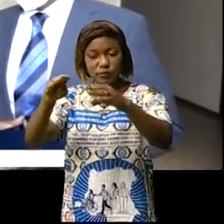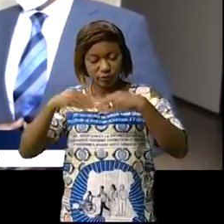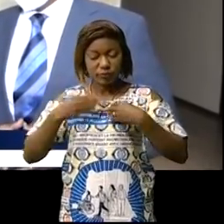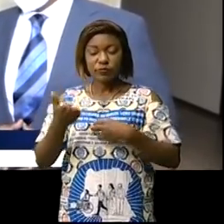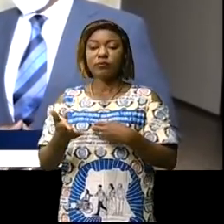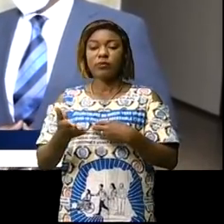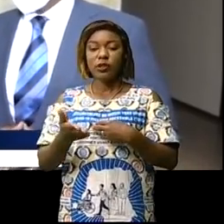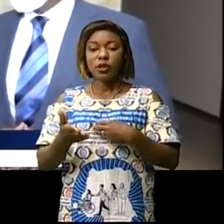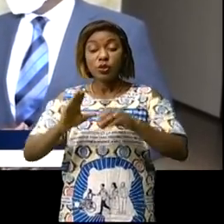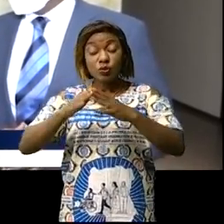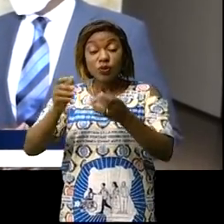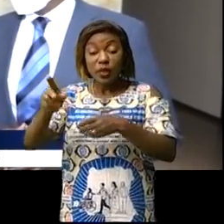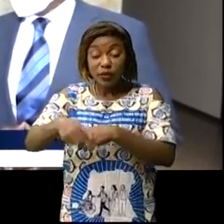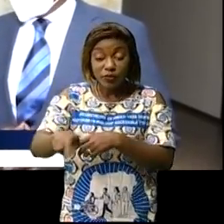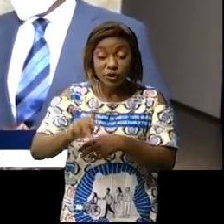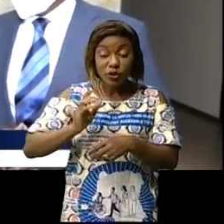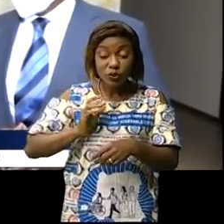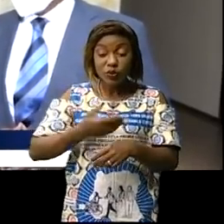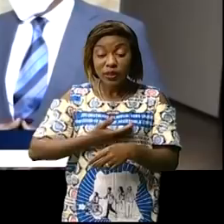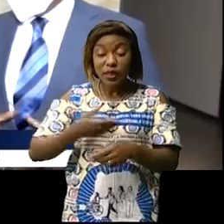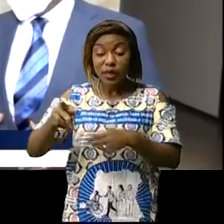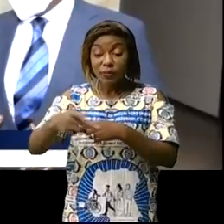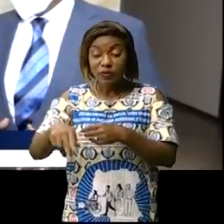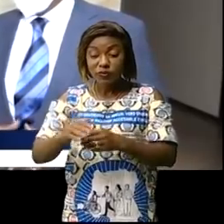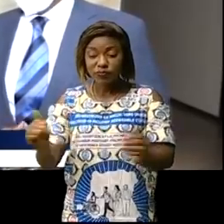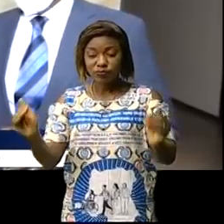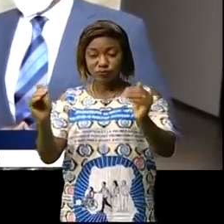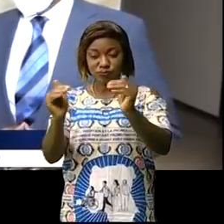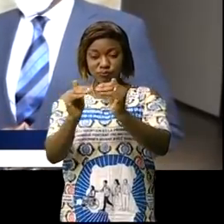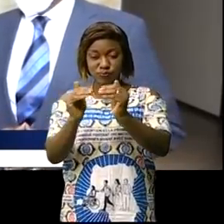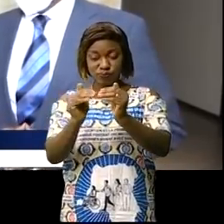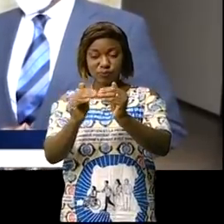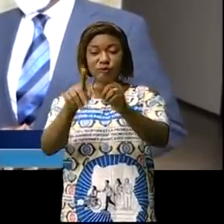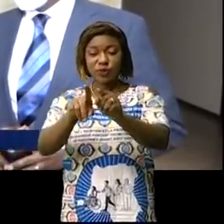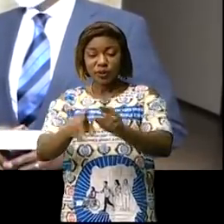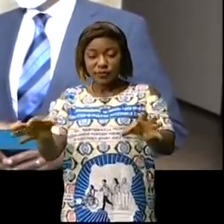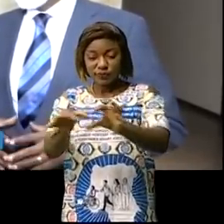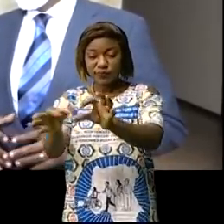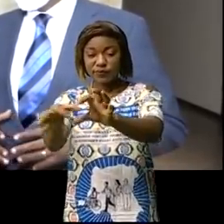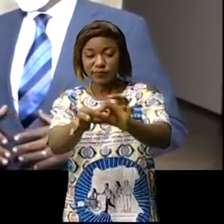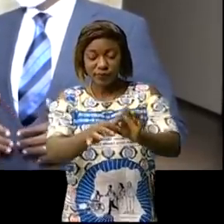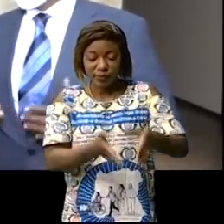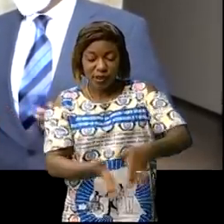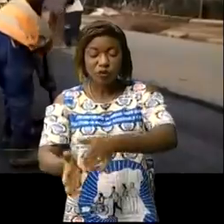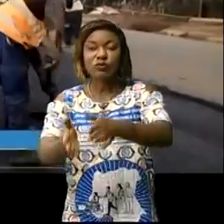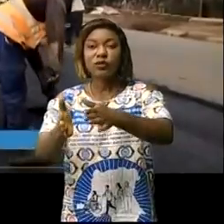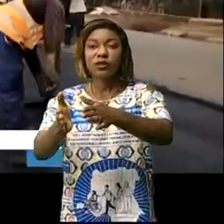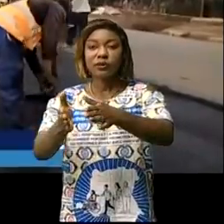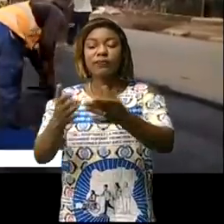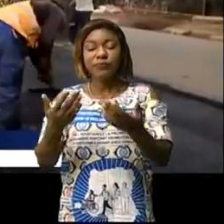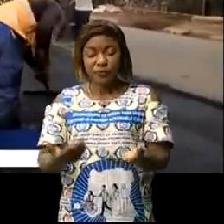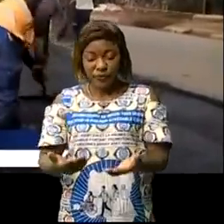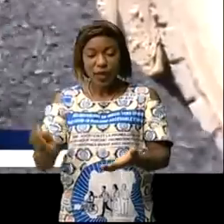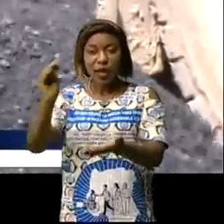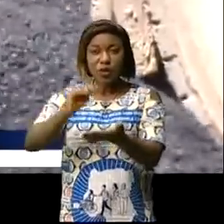pays que toutes les provinces de notre pays soient connectées par voie routière mais également nous réfléchissons sur la connectivité internationale. A